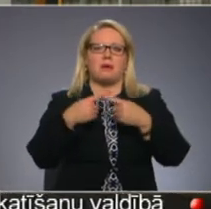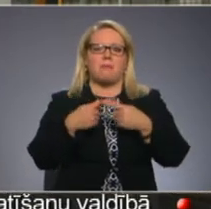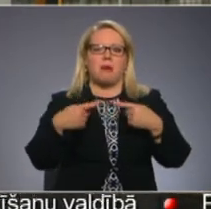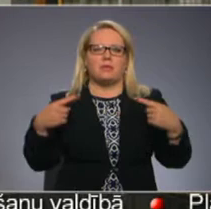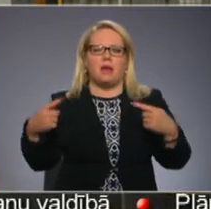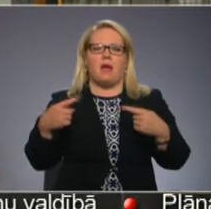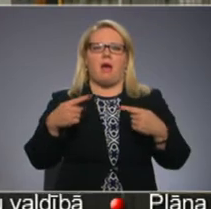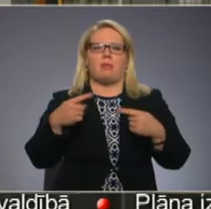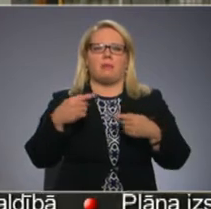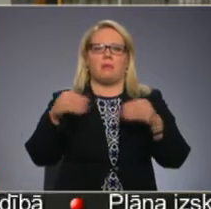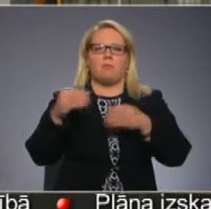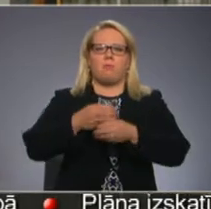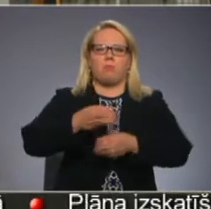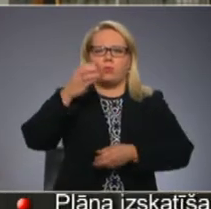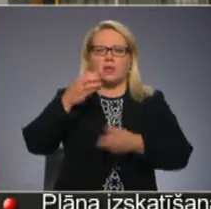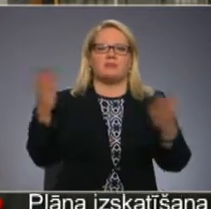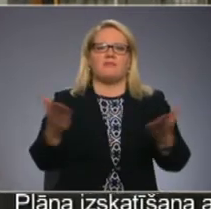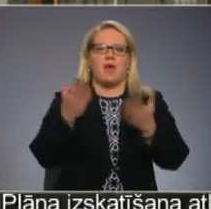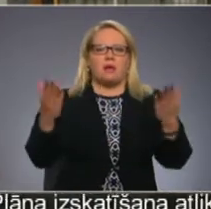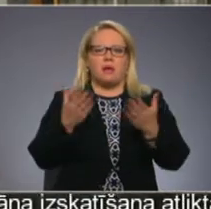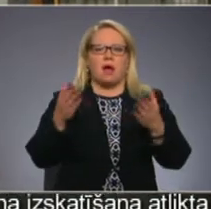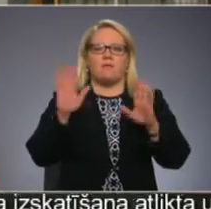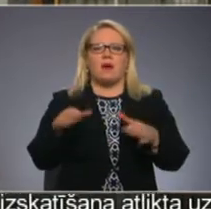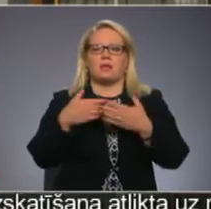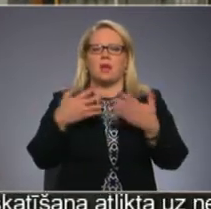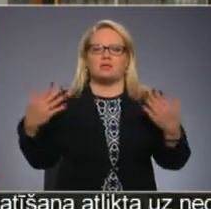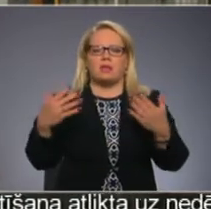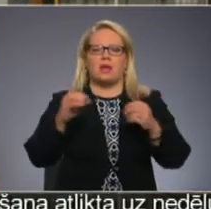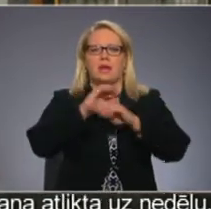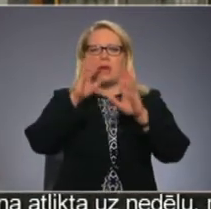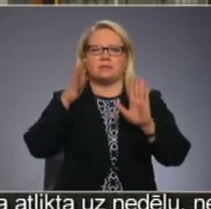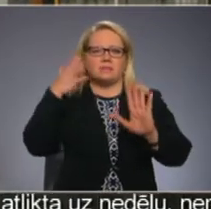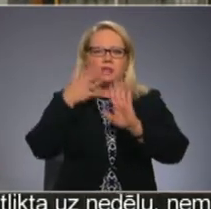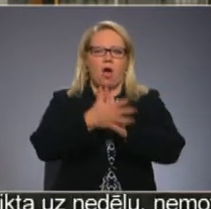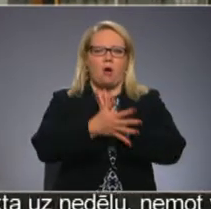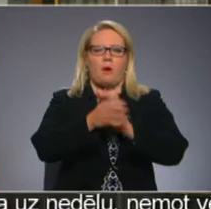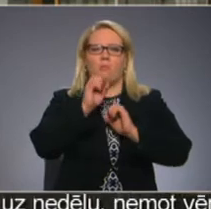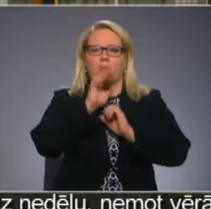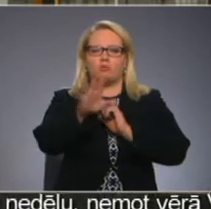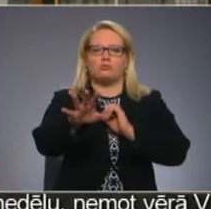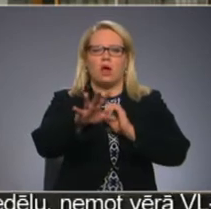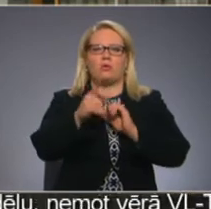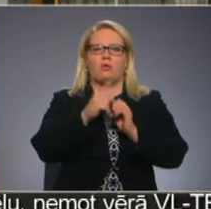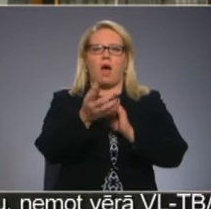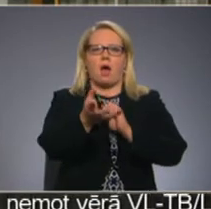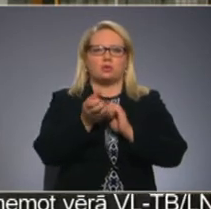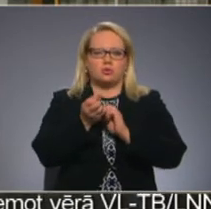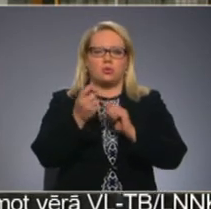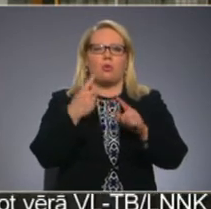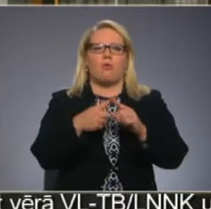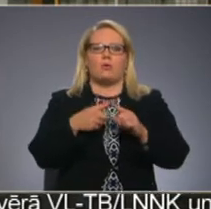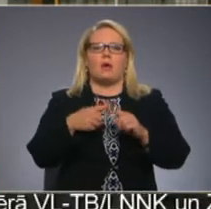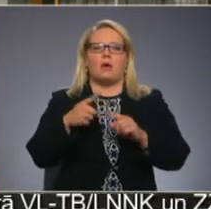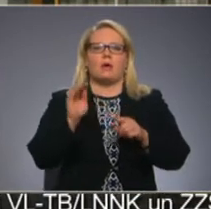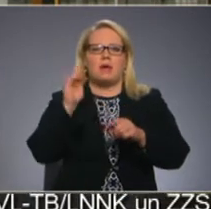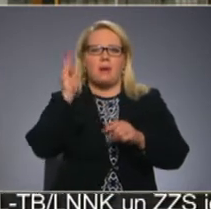pet pudelis ir vieglākas, viņas var dažādām gaismas traumēm pūšanu nopūst vai atsūkt. Protams,